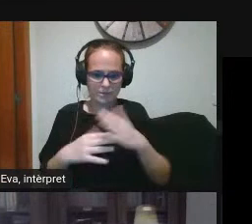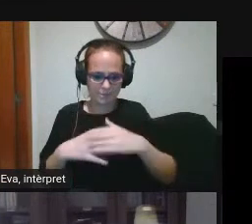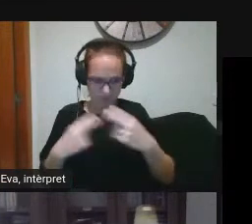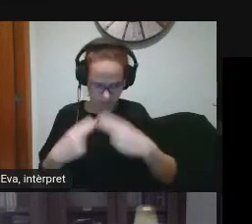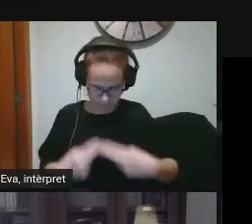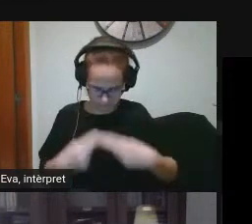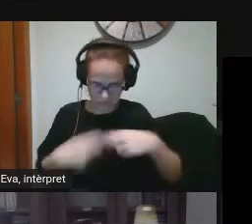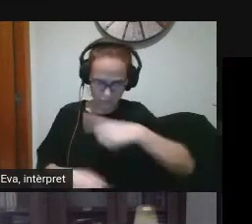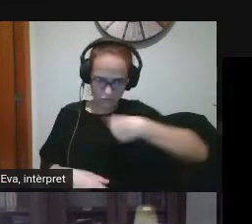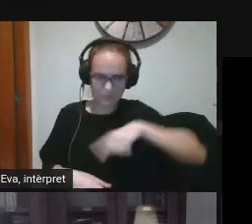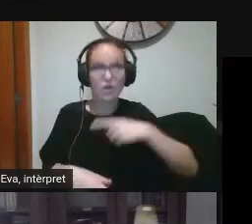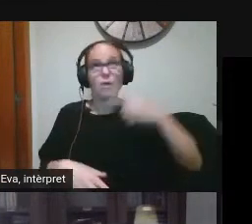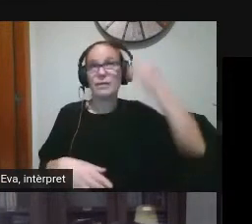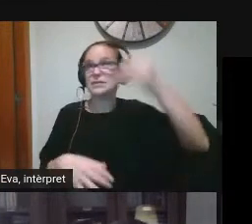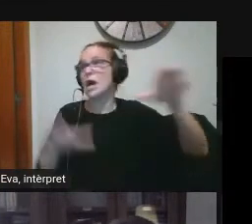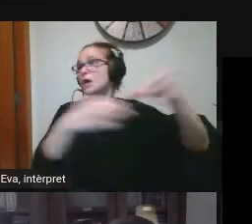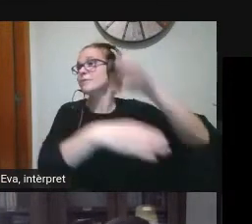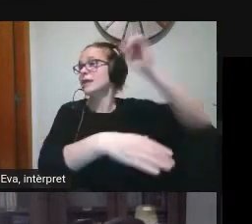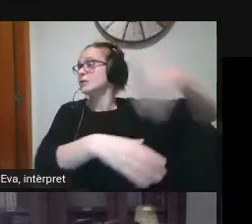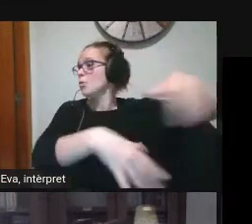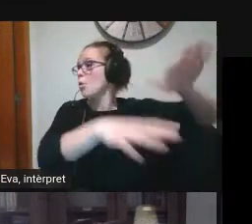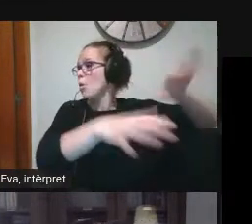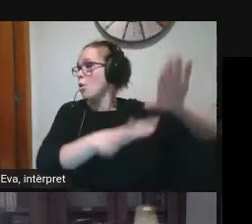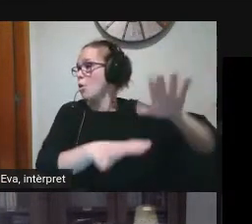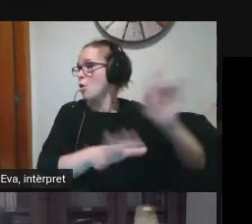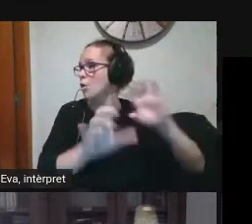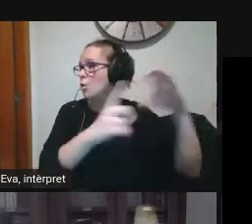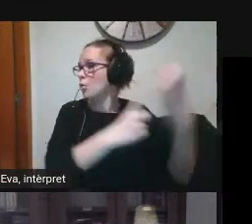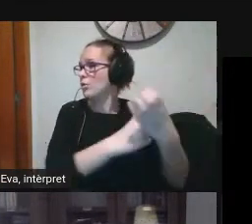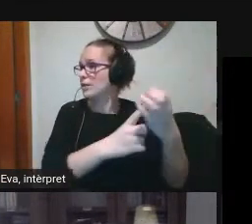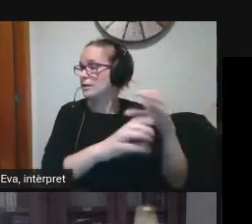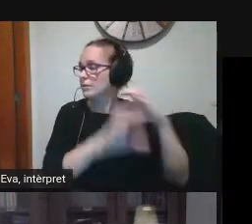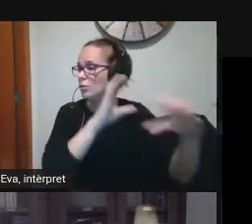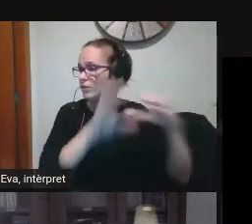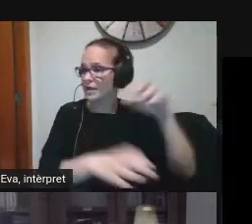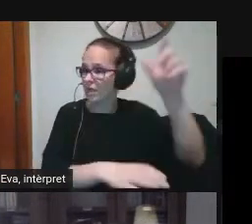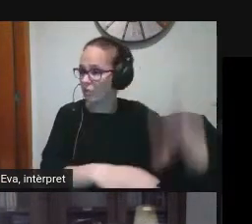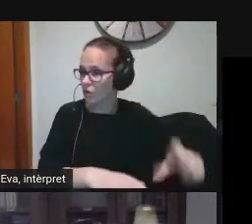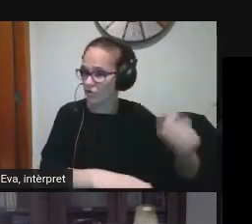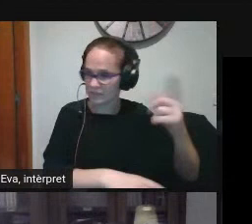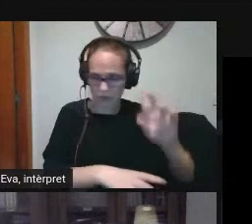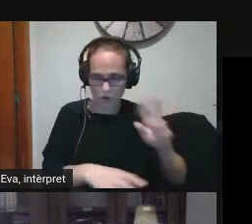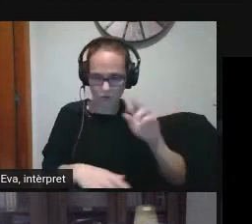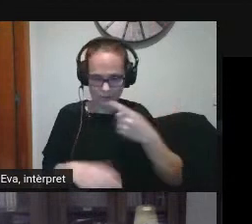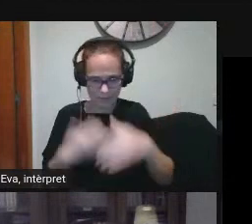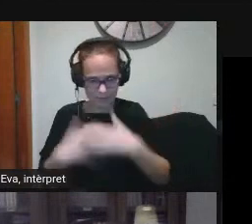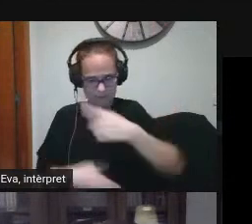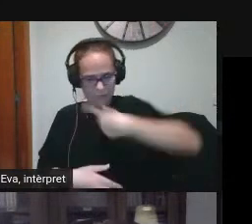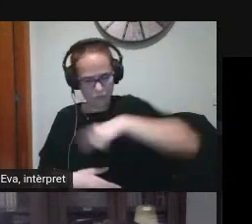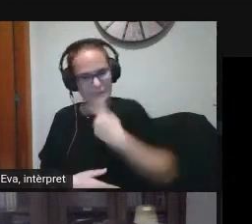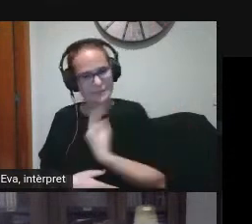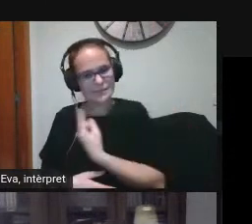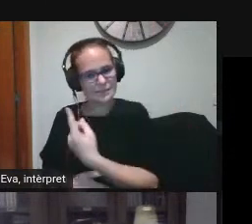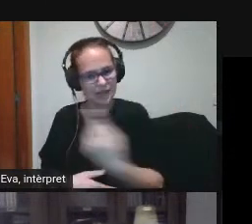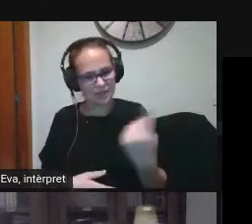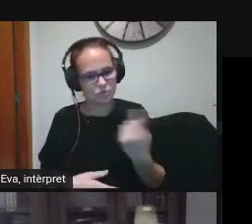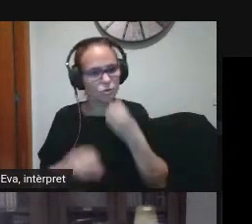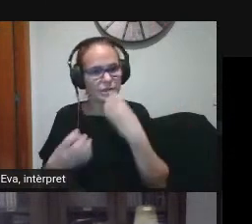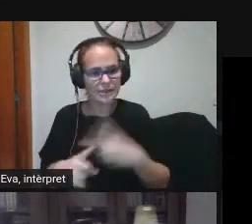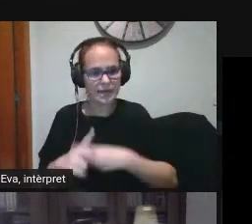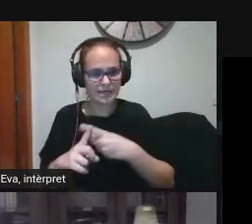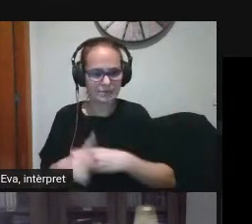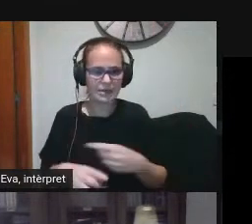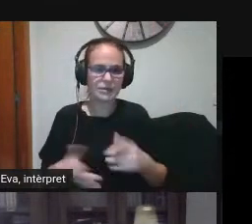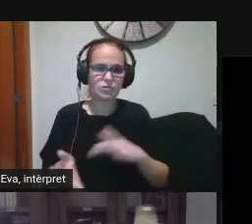ui això dels equips directius ui això del codiament digital però comencem per nosaltres mateixos com tenim la nostra competència digital no? Abans de presentar les